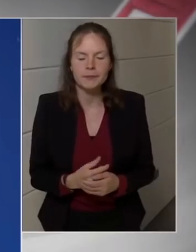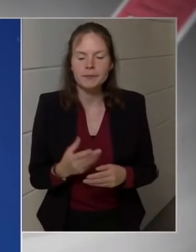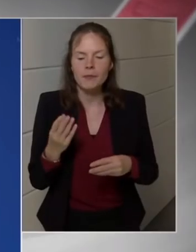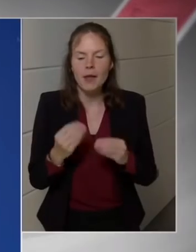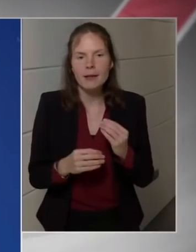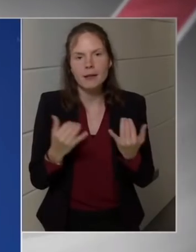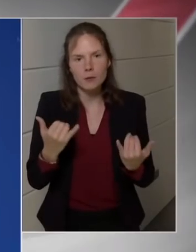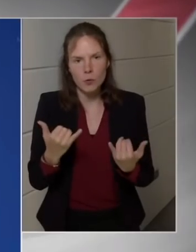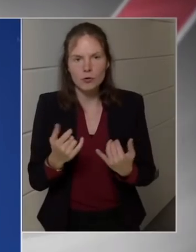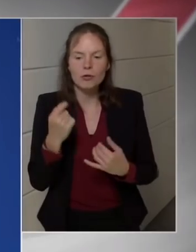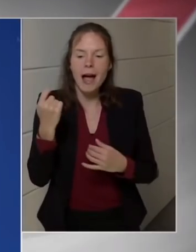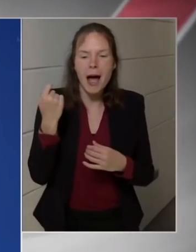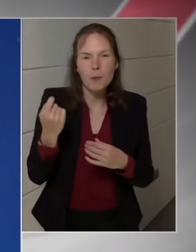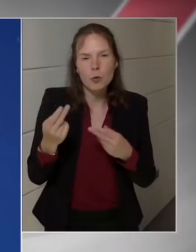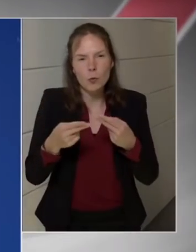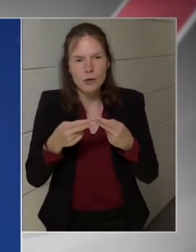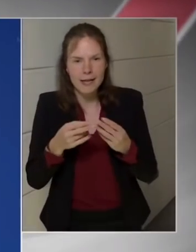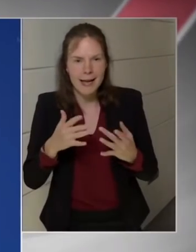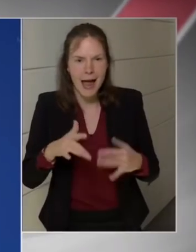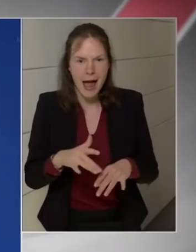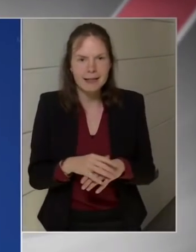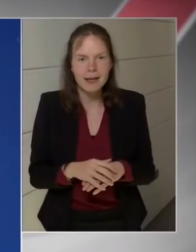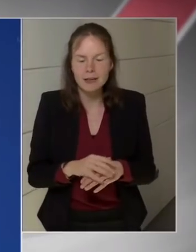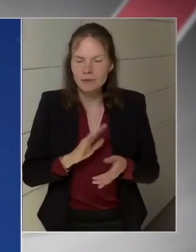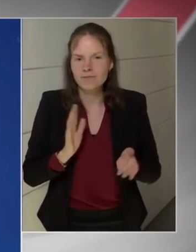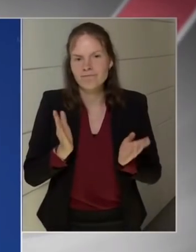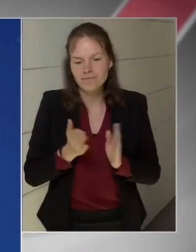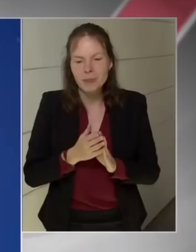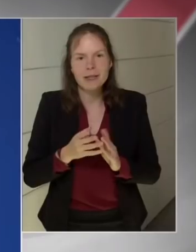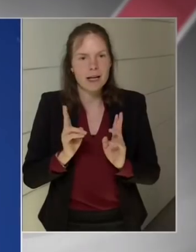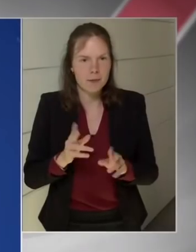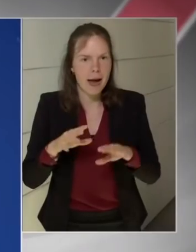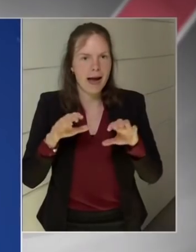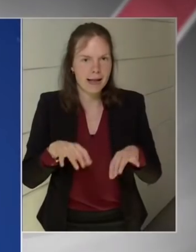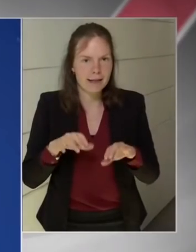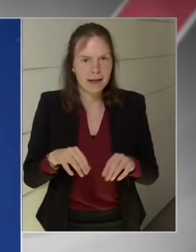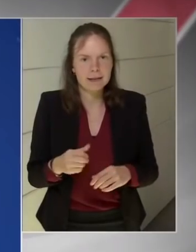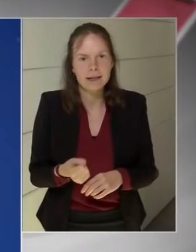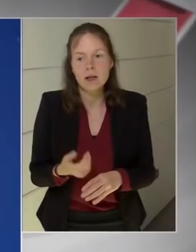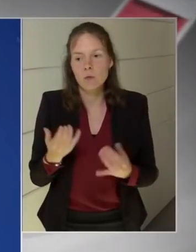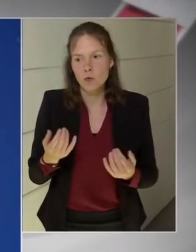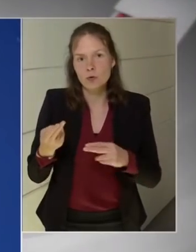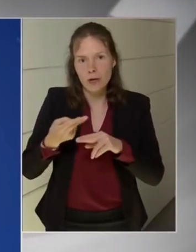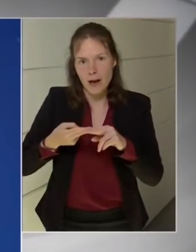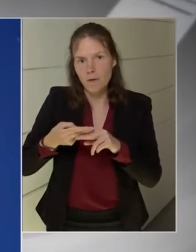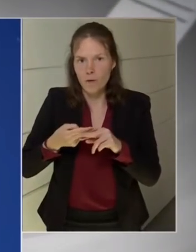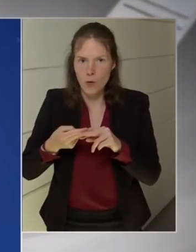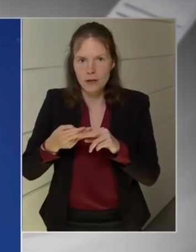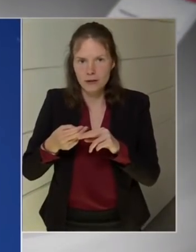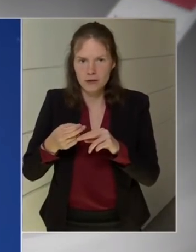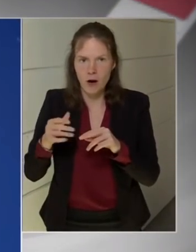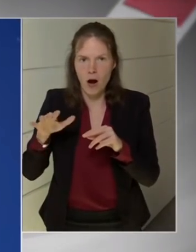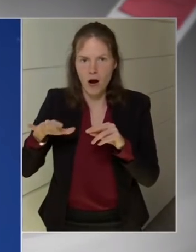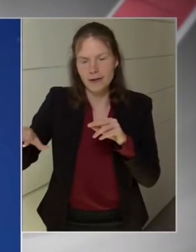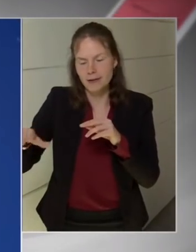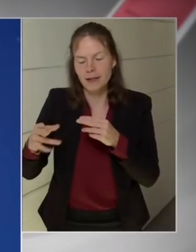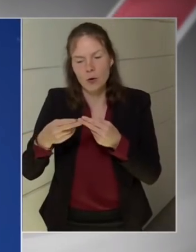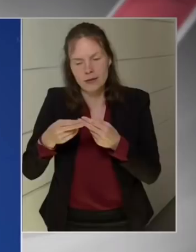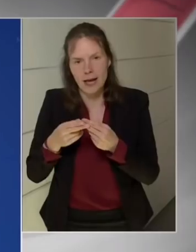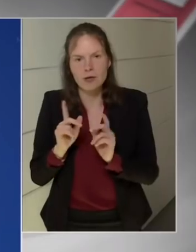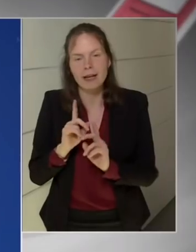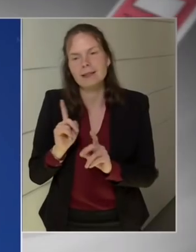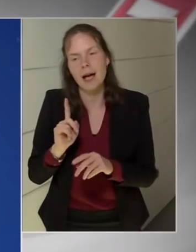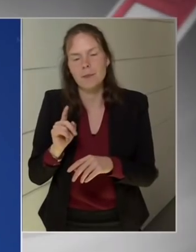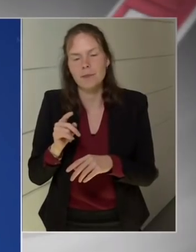ne csupán az ország biztonságát, hanem gazdaságát is képesek vegyünk megvédelni. Éppen ezért ebben a